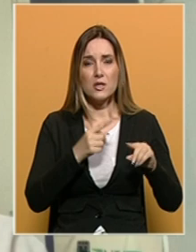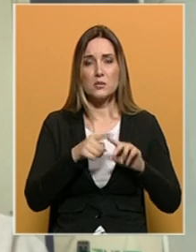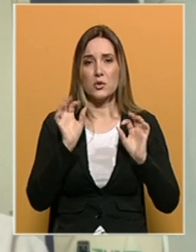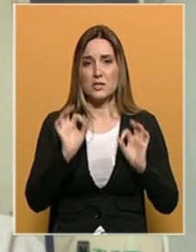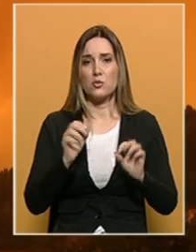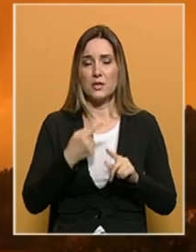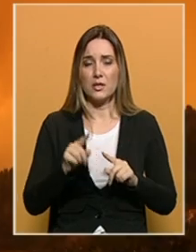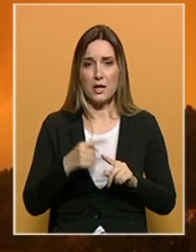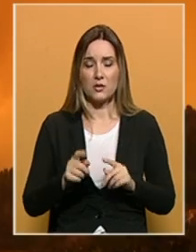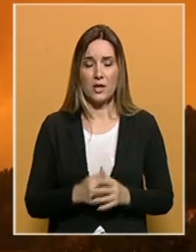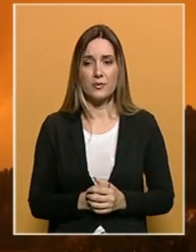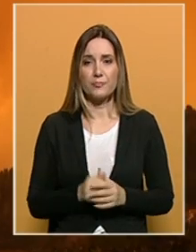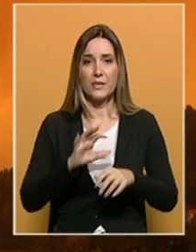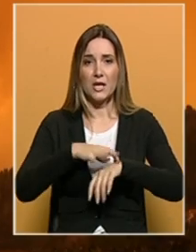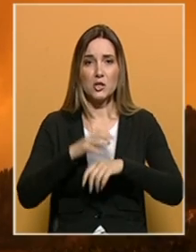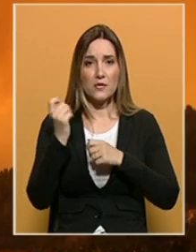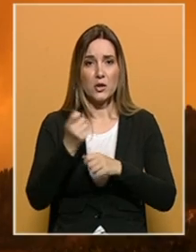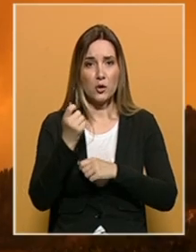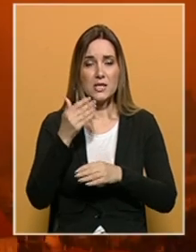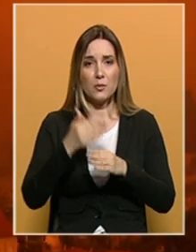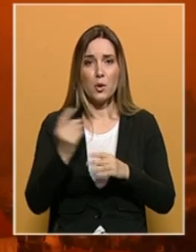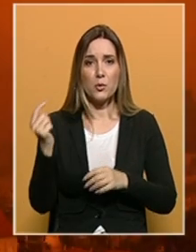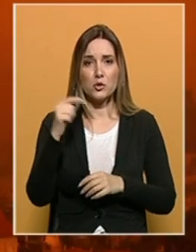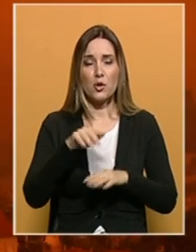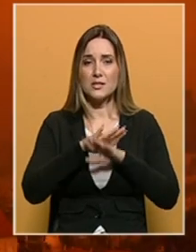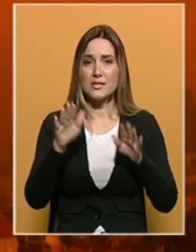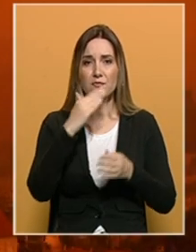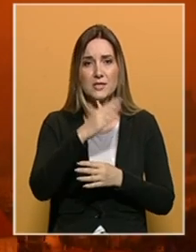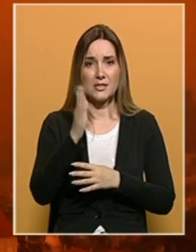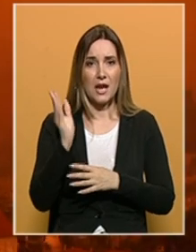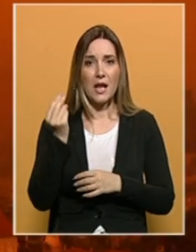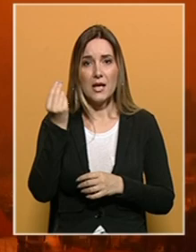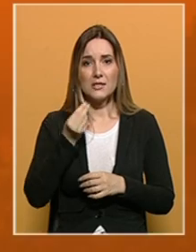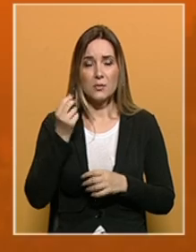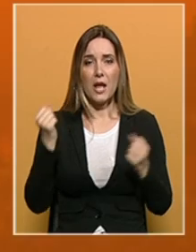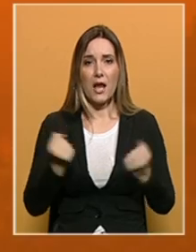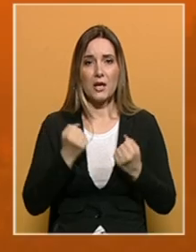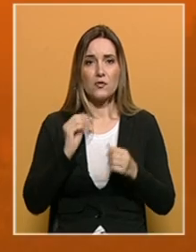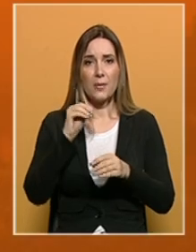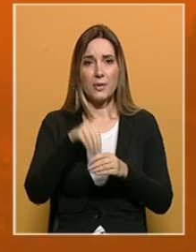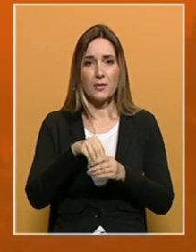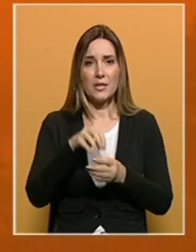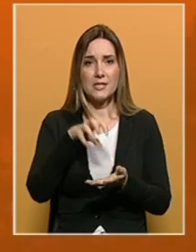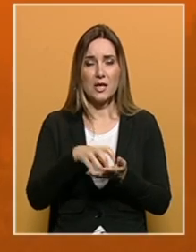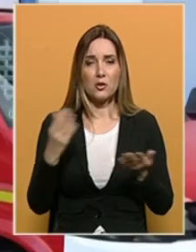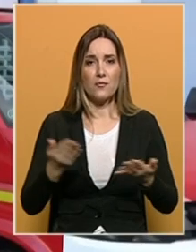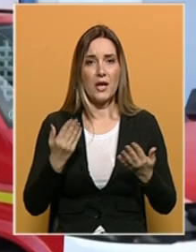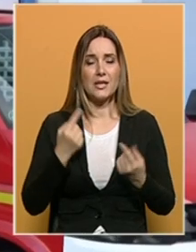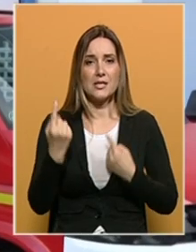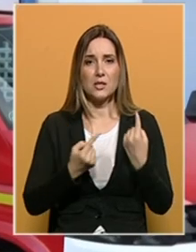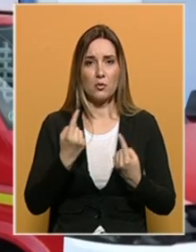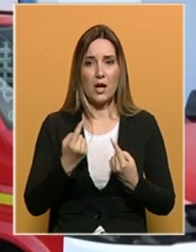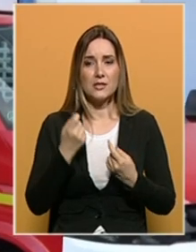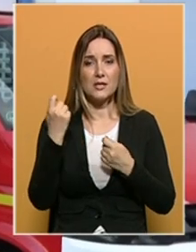razloga. Grčkim vatrogascima pomoć dolazi sa svih strana. Srbija je angažovala pripadnike sektora za vanredne situacije,